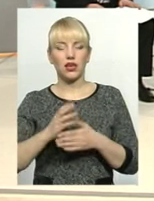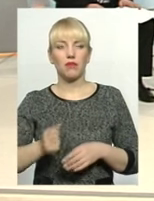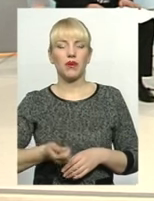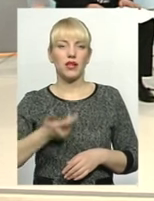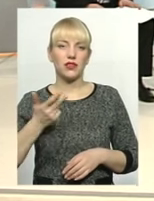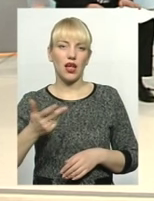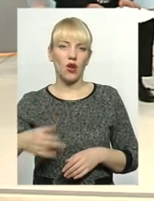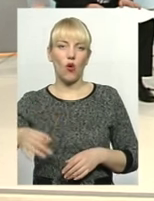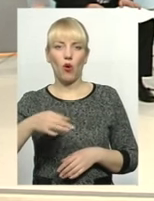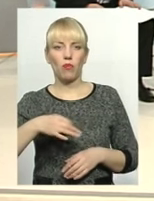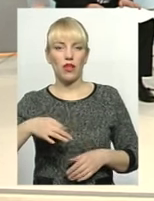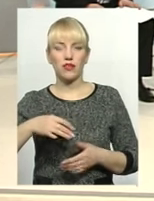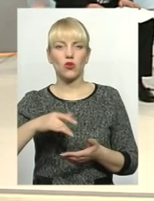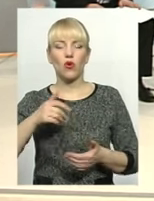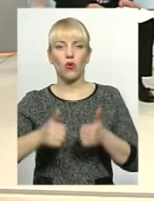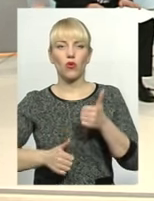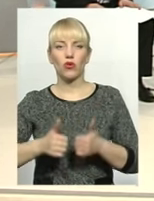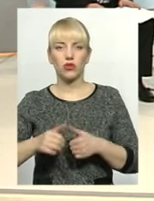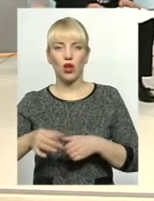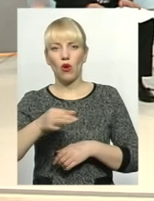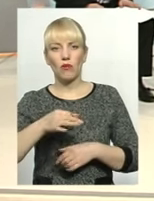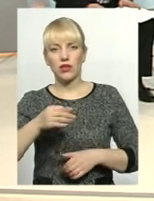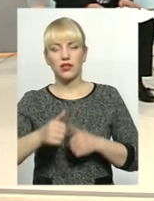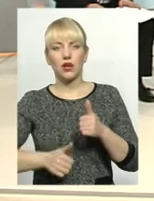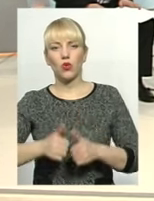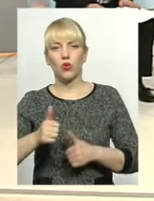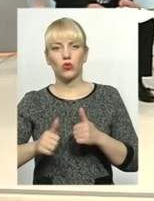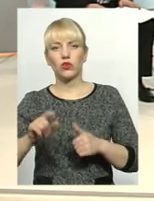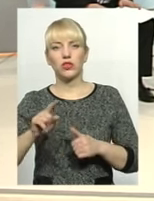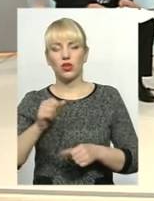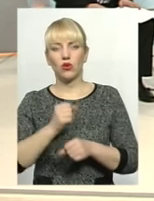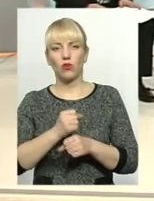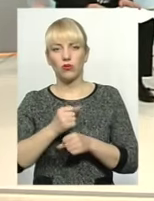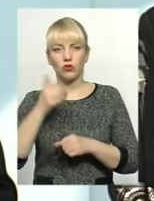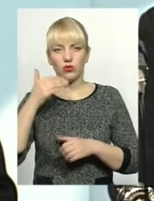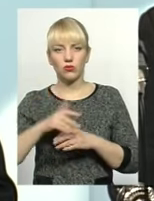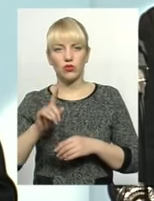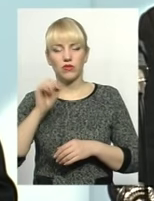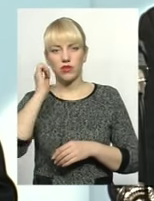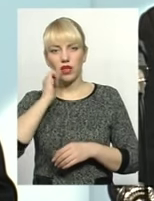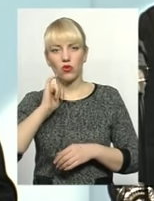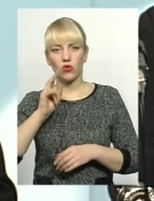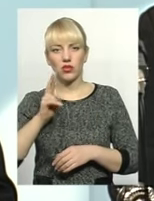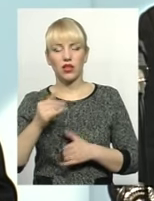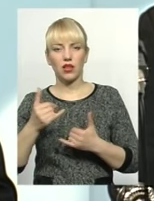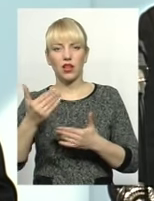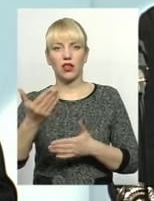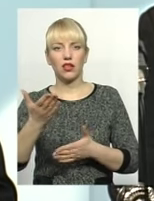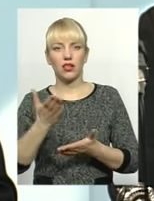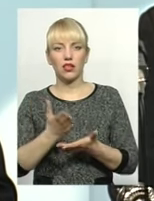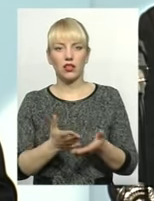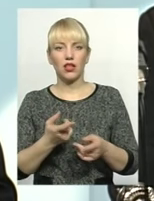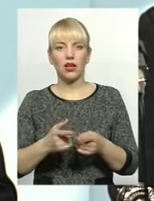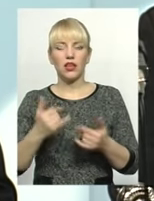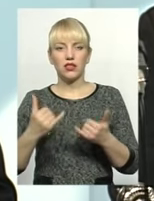конкурсу, обласних конкурсів. І робота, зрозуміло, що в Старопостянтинові для них теж є. Особливо зараз